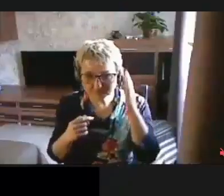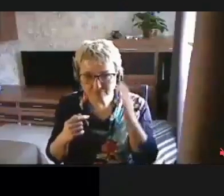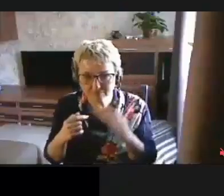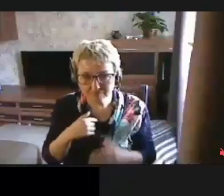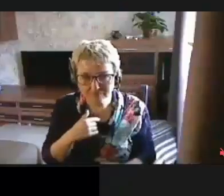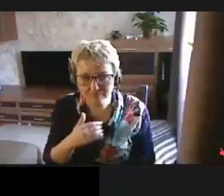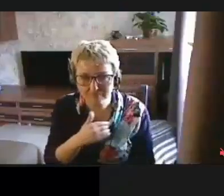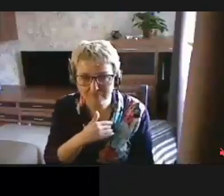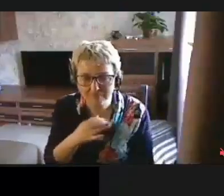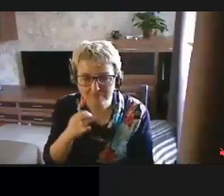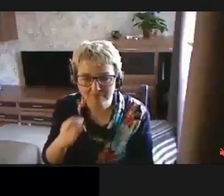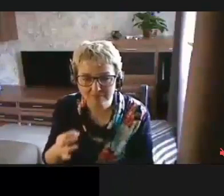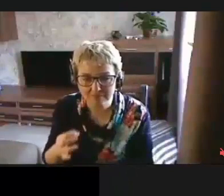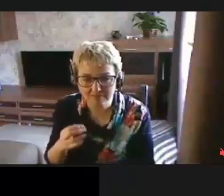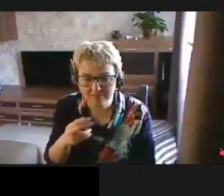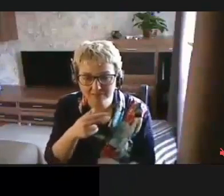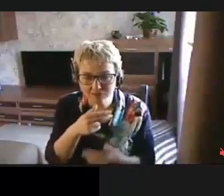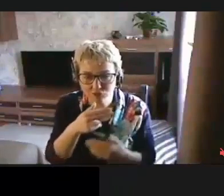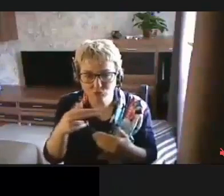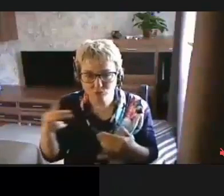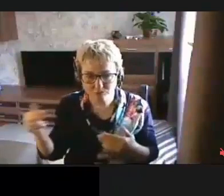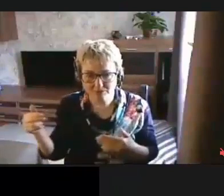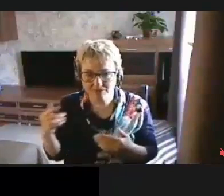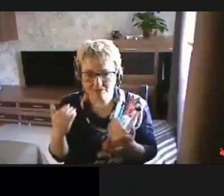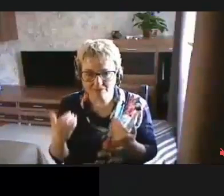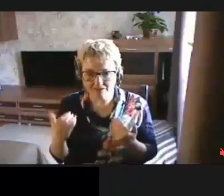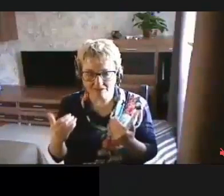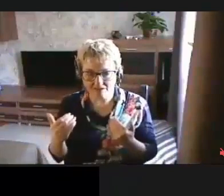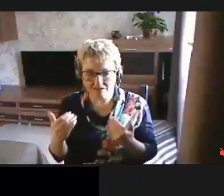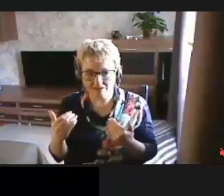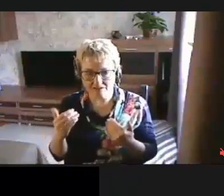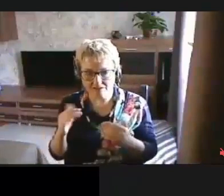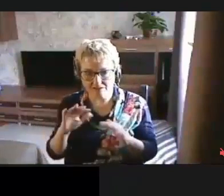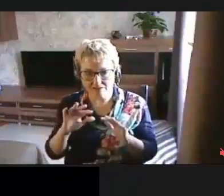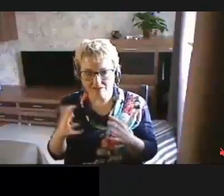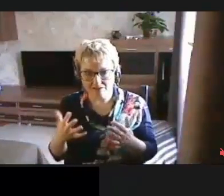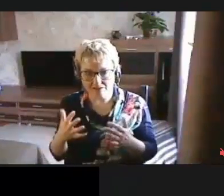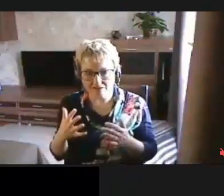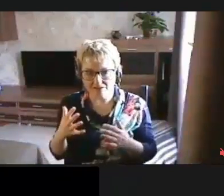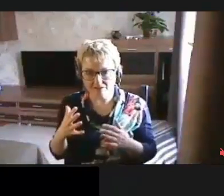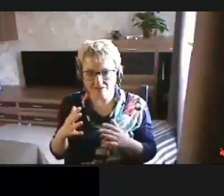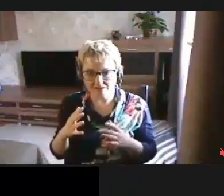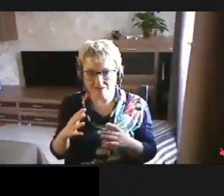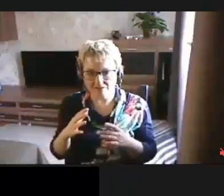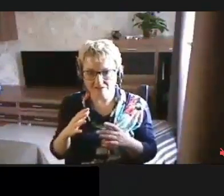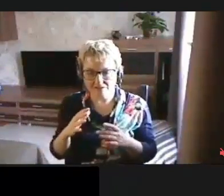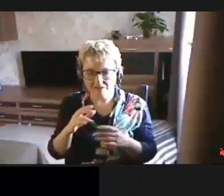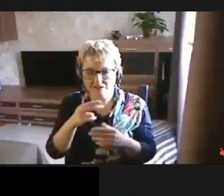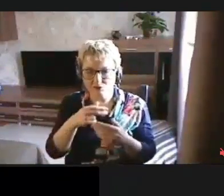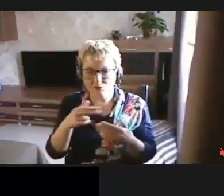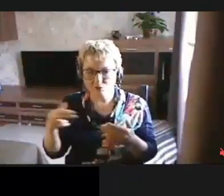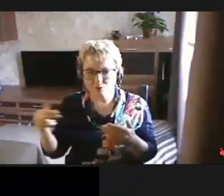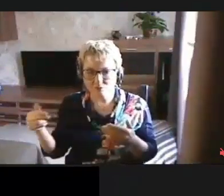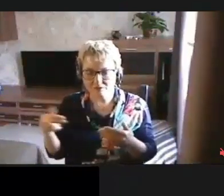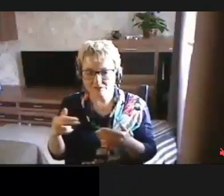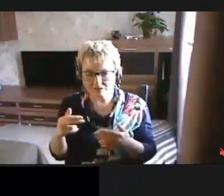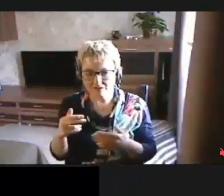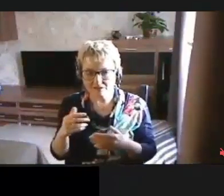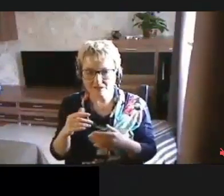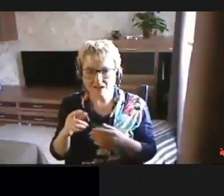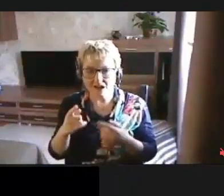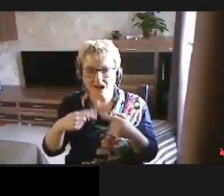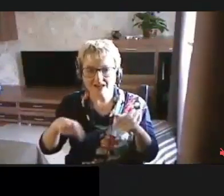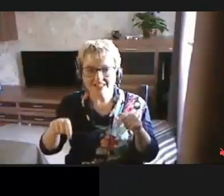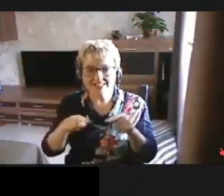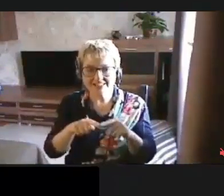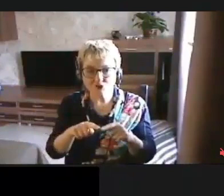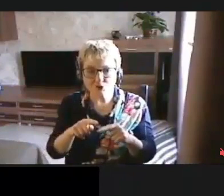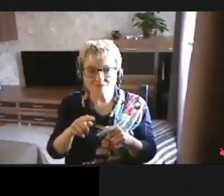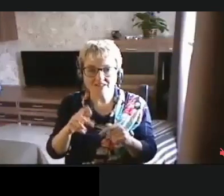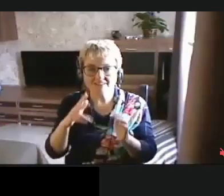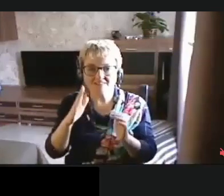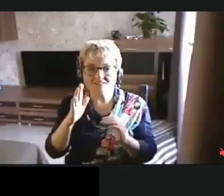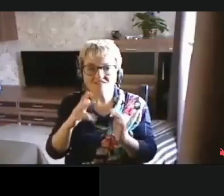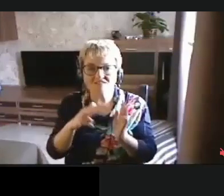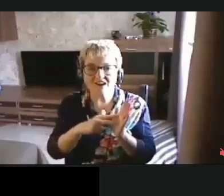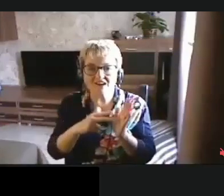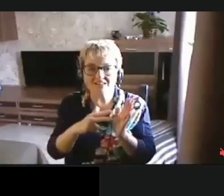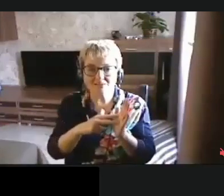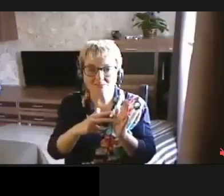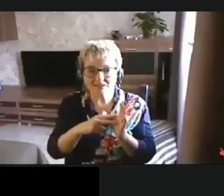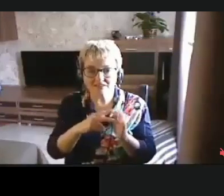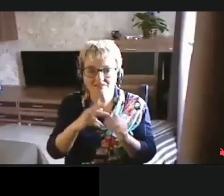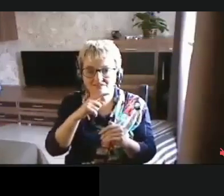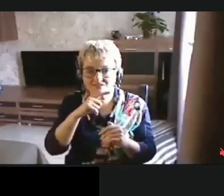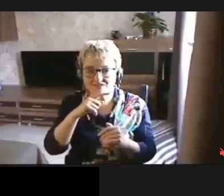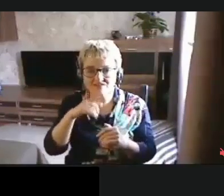скрытые тифры, на данный момент скрытые тифры организованы во сне общерартистских